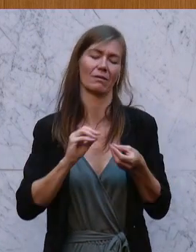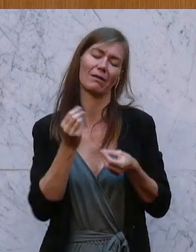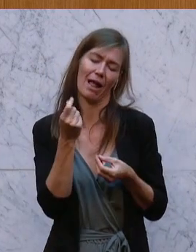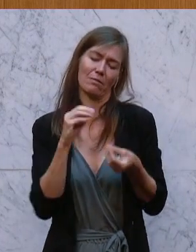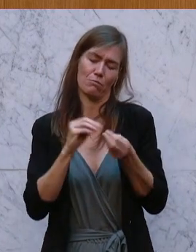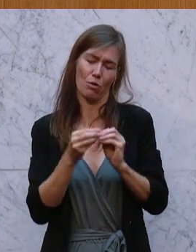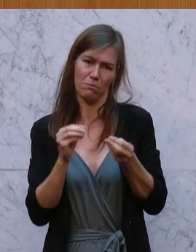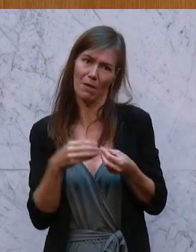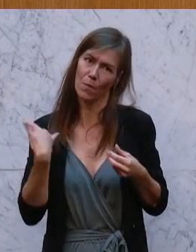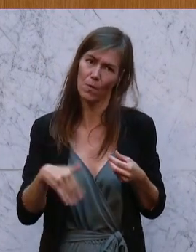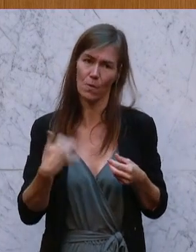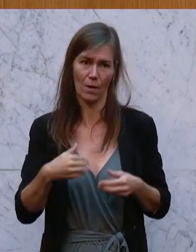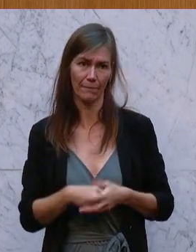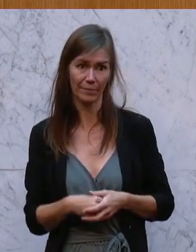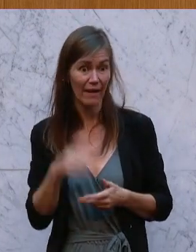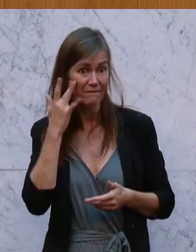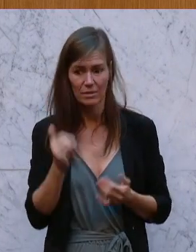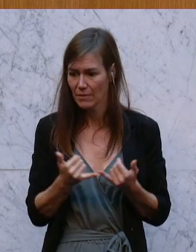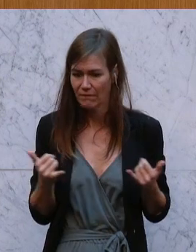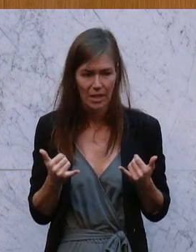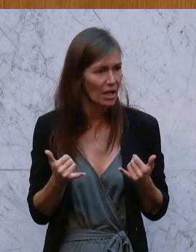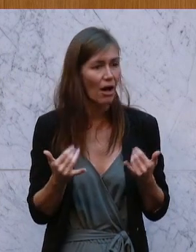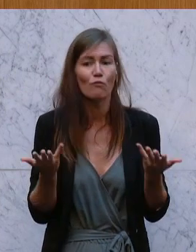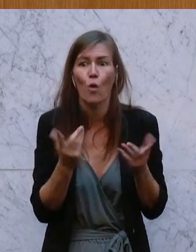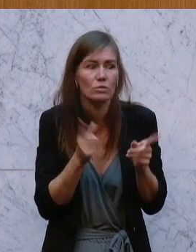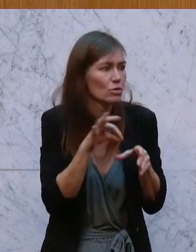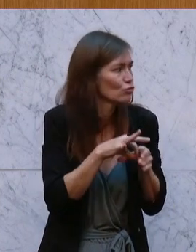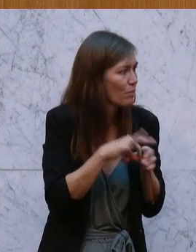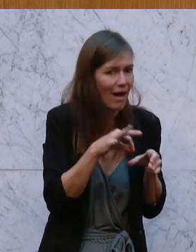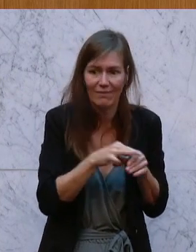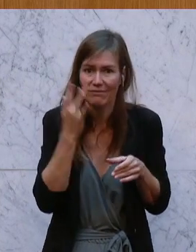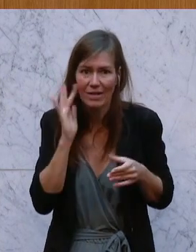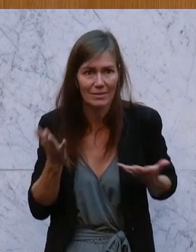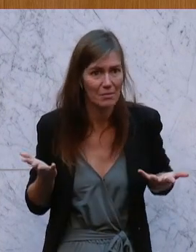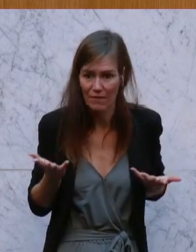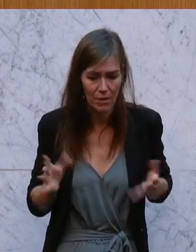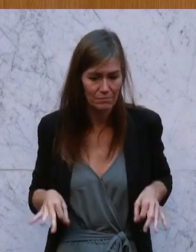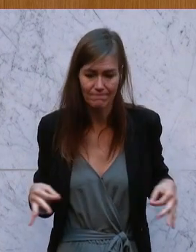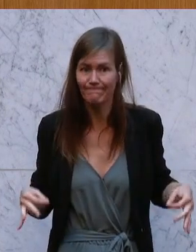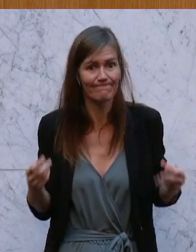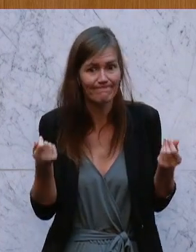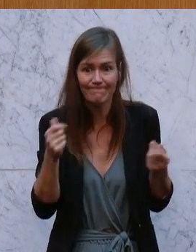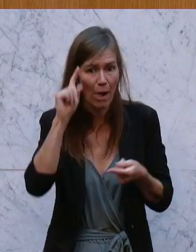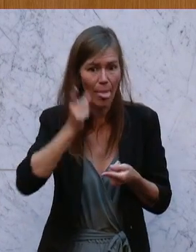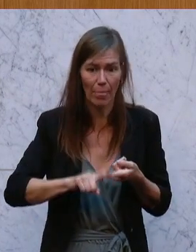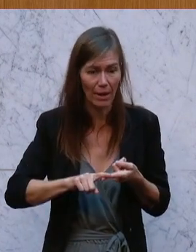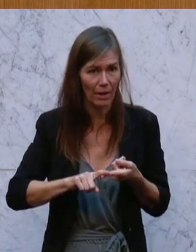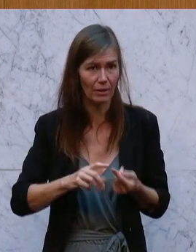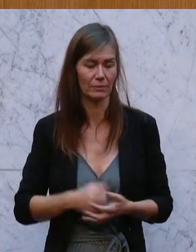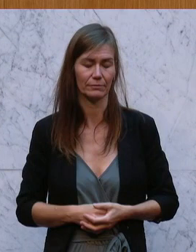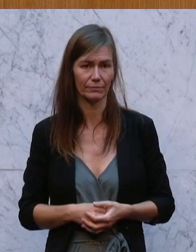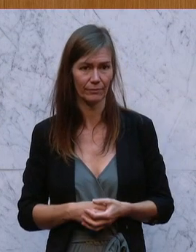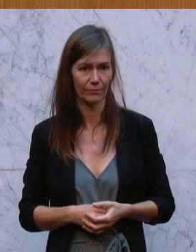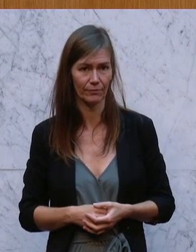sie gar nicht mehr wissen, wie sie sich einschränken sollen, um diese Rechnungen zu bezahlen. Es geht aber darüber hinaus,